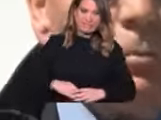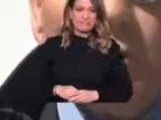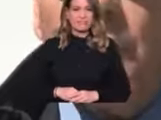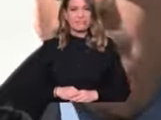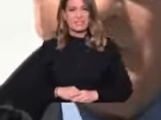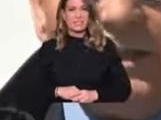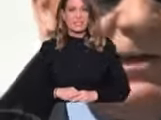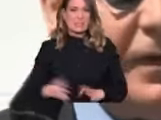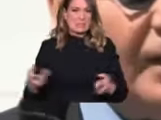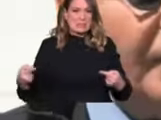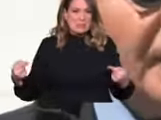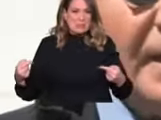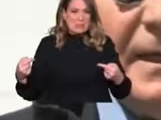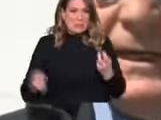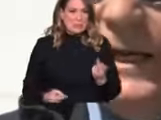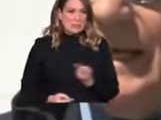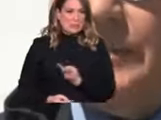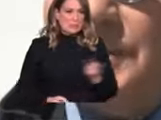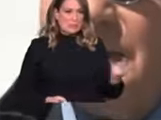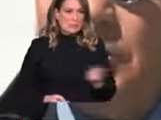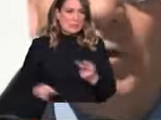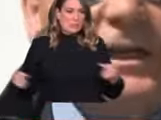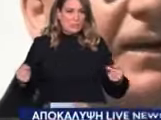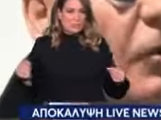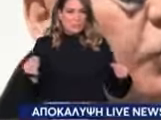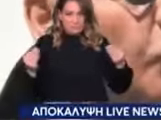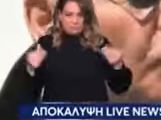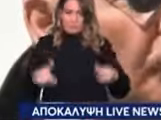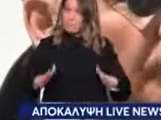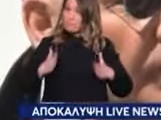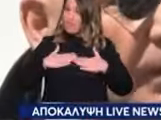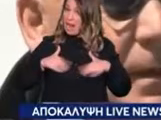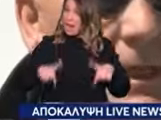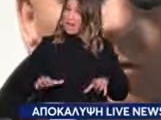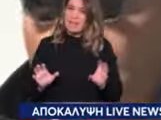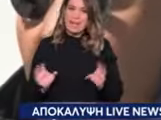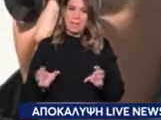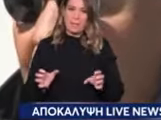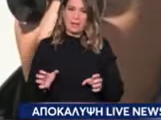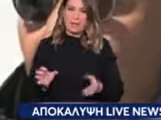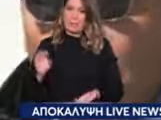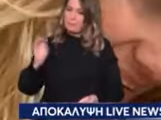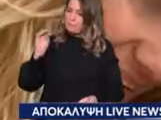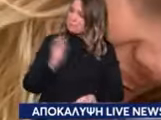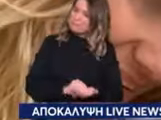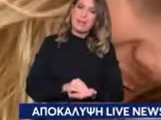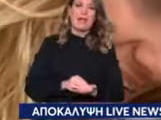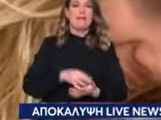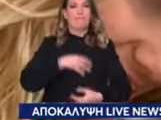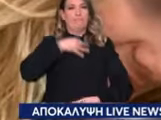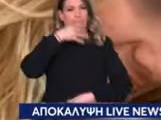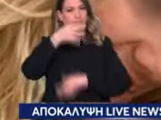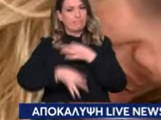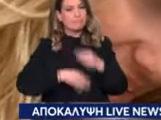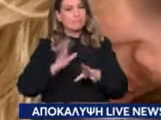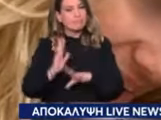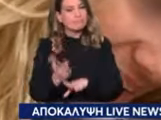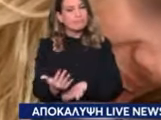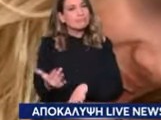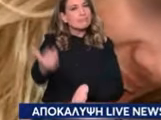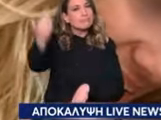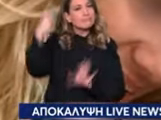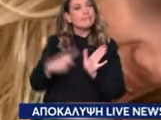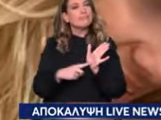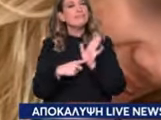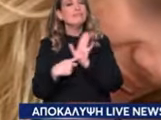Όσο η κόντρα κούγια Ηλιάδη μένεται το Live News επαναφέρει σήμερα ένα ντοκουμέντο από τη συζήτηση που είχαν Πισπυρίγκου και